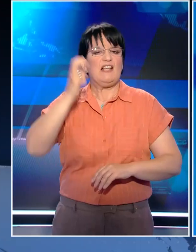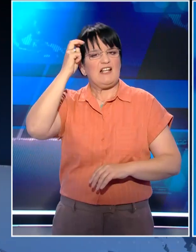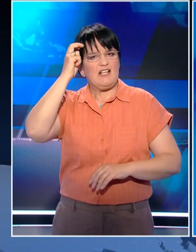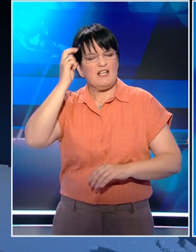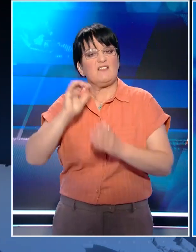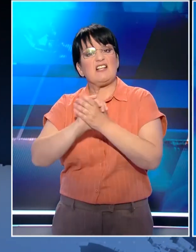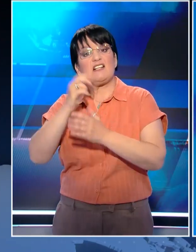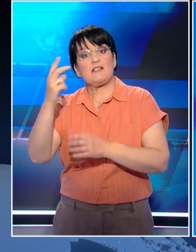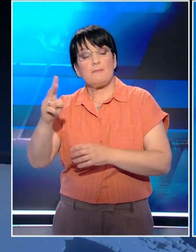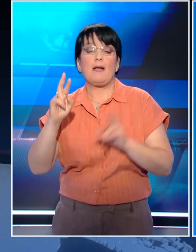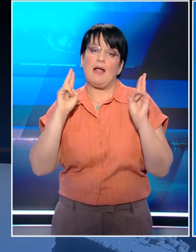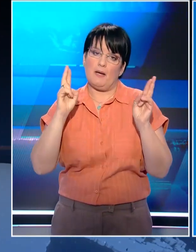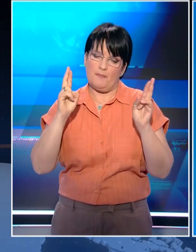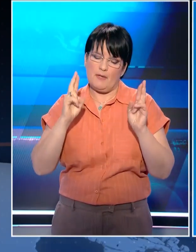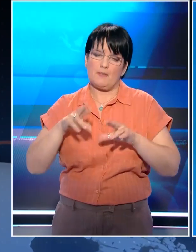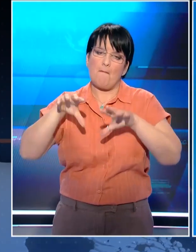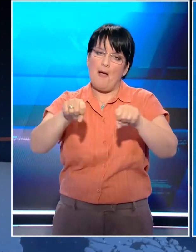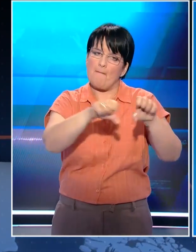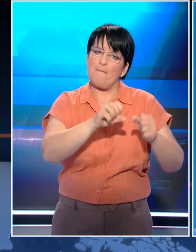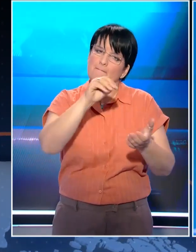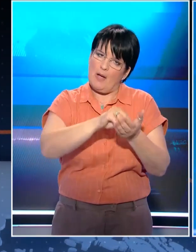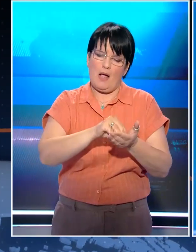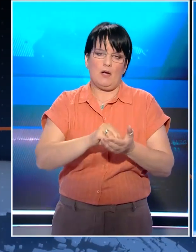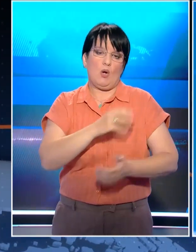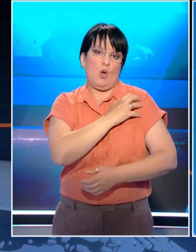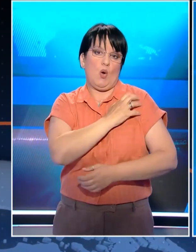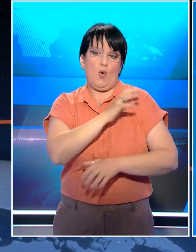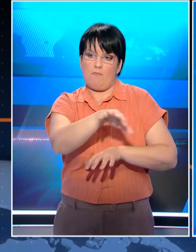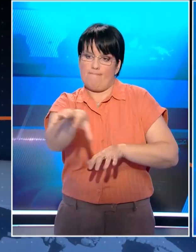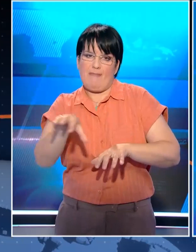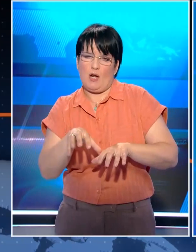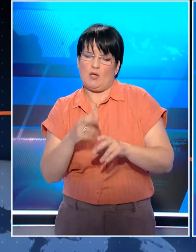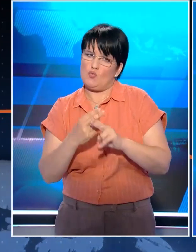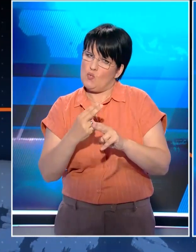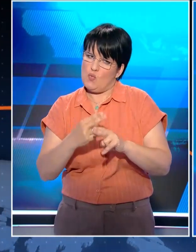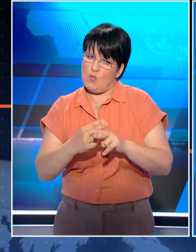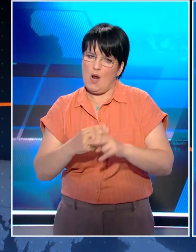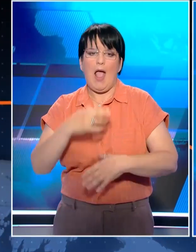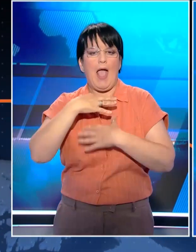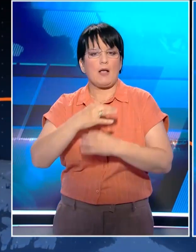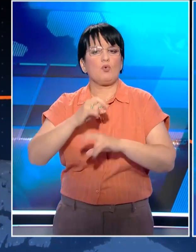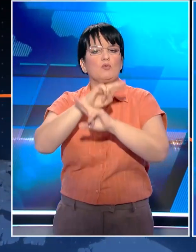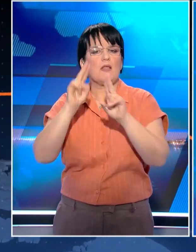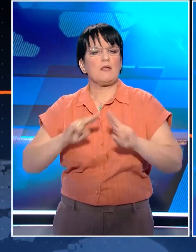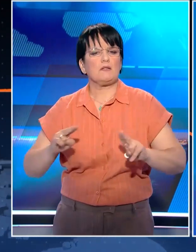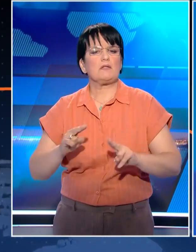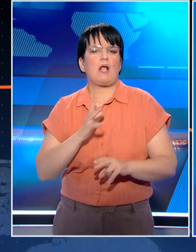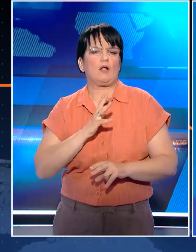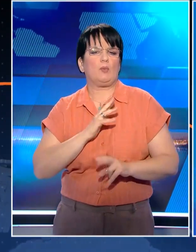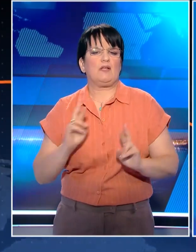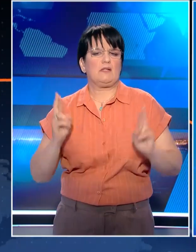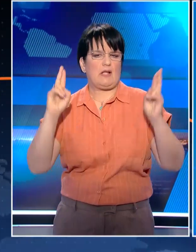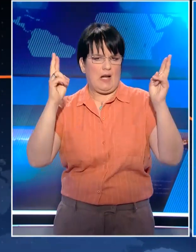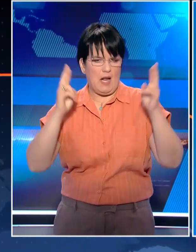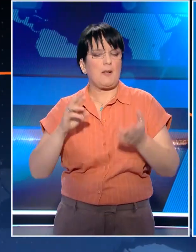και οι συμμαχοί του ελπίζουν σε γρήγορη ανακατάληψη εδαφών στρατηγικής σημασίας. Στο μεταξύ, ο επικεφαλής της Γερνούς Υπηρεσίας Ατομικής Ενέργειας